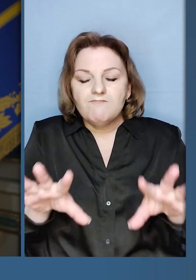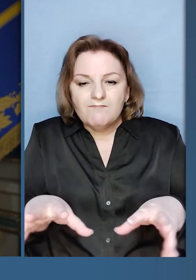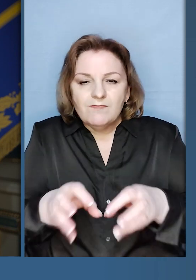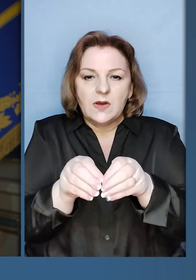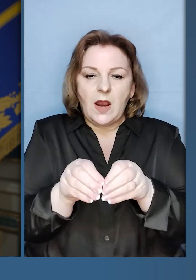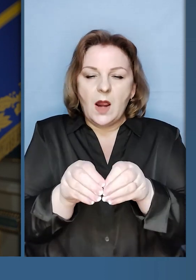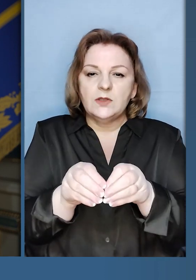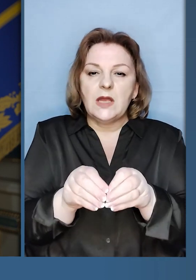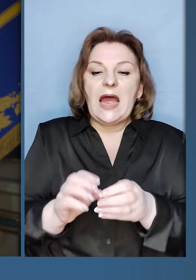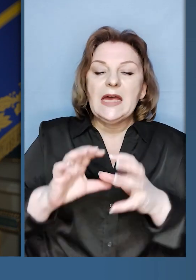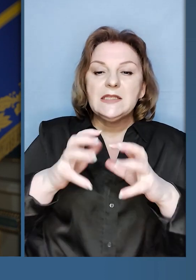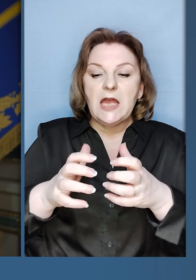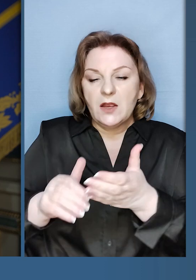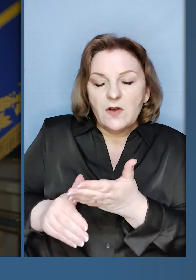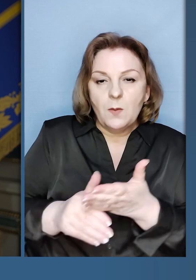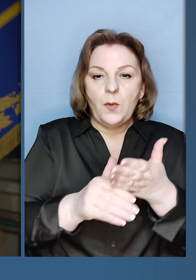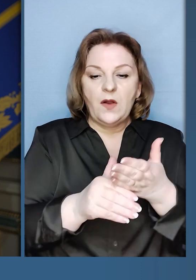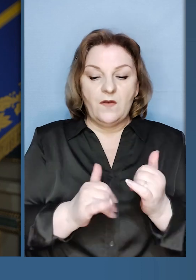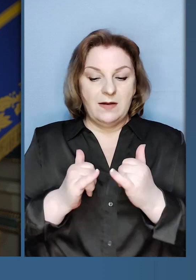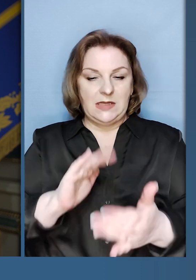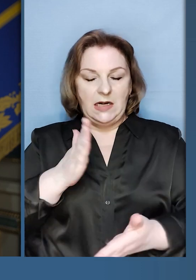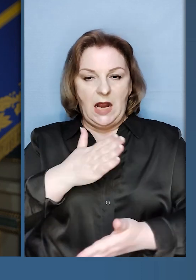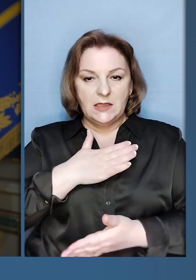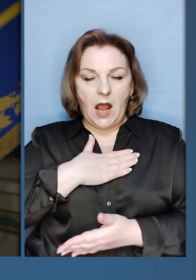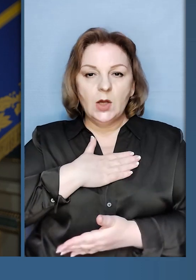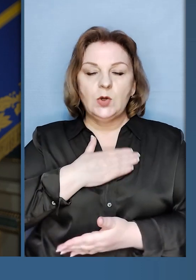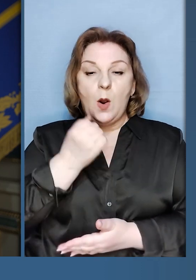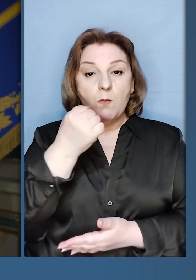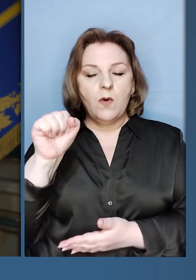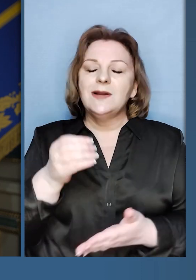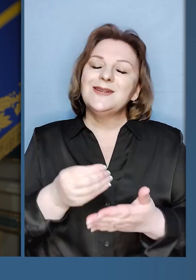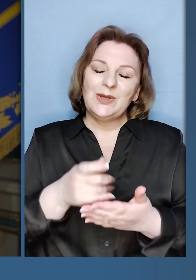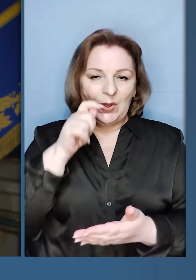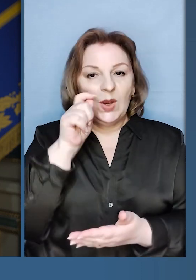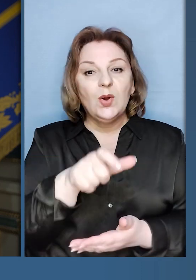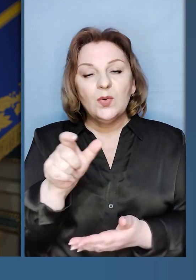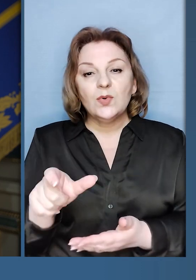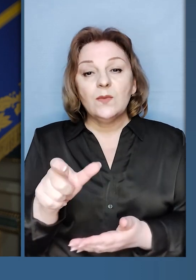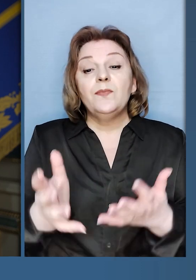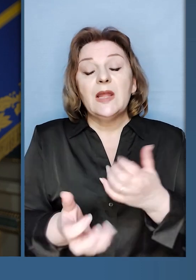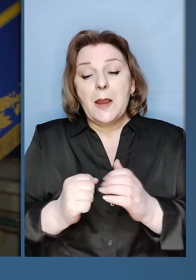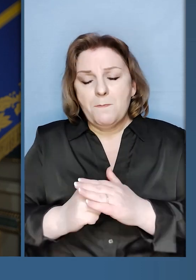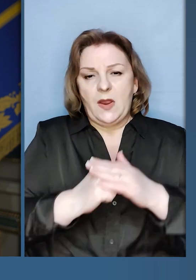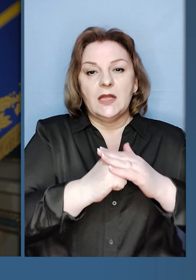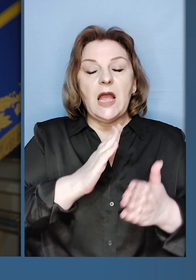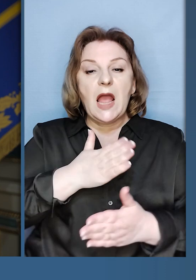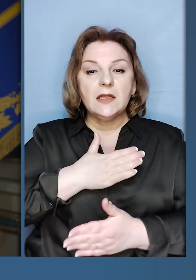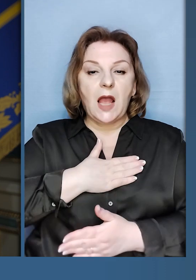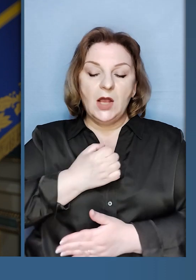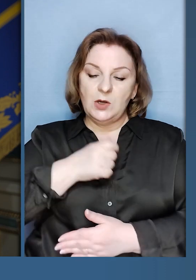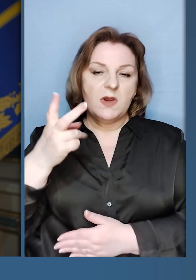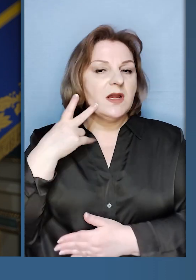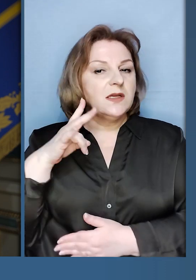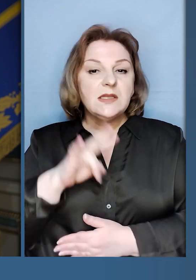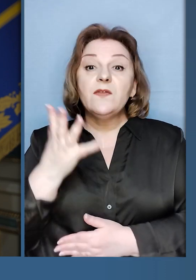акумуляції світової підтримки заради нашої перемоги. Дорогі українці, підтримуйте